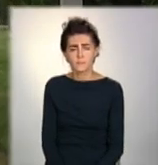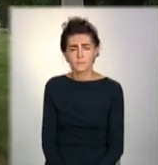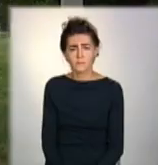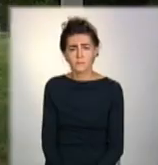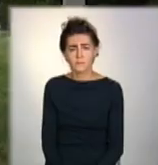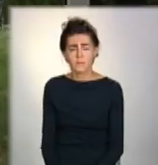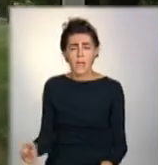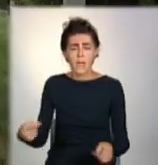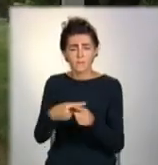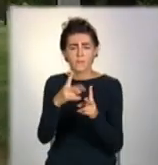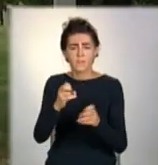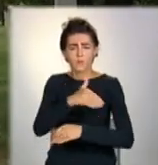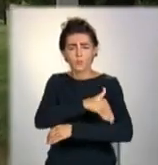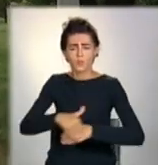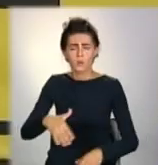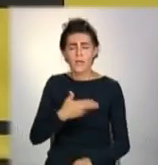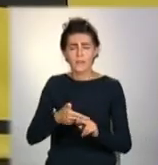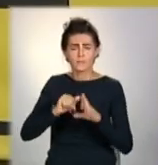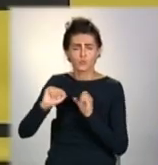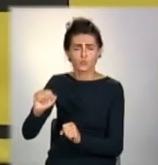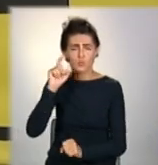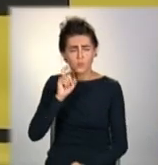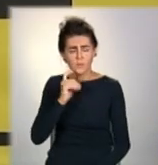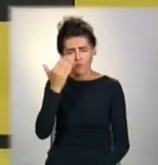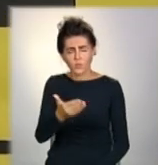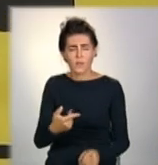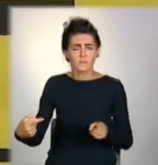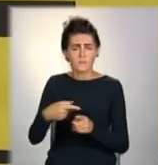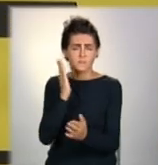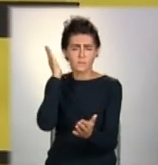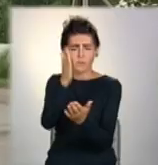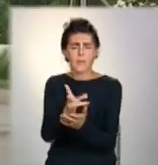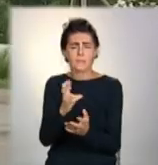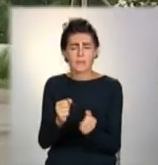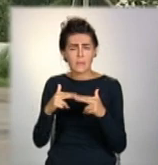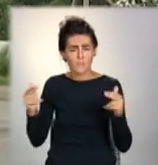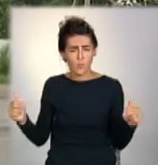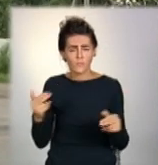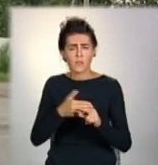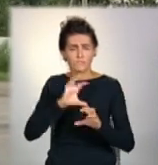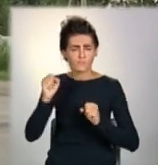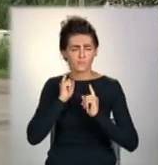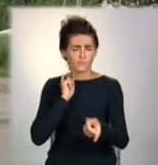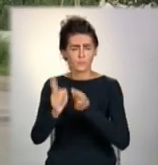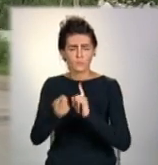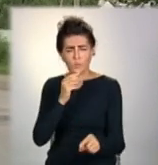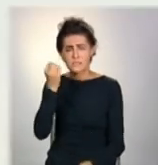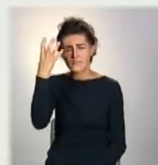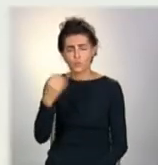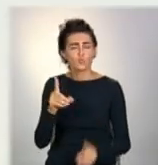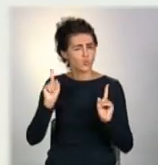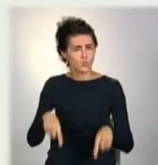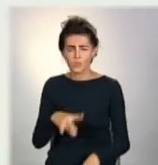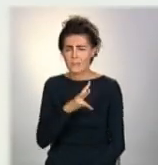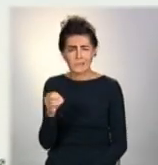Перетин вулиць Привольна та захисників України. Це транзитна дорога на Дніпро. Потік жвавий, а світлофор теж не